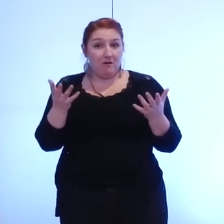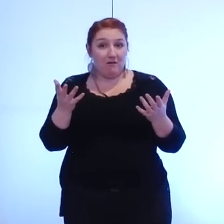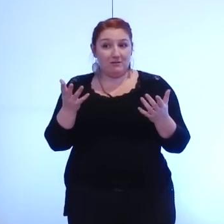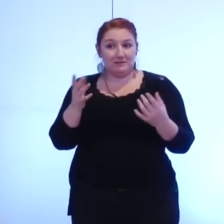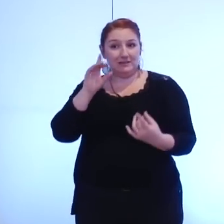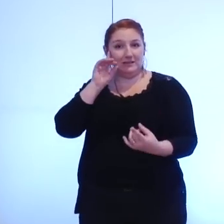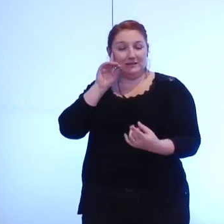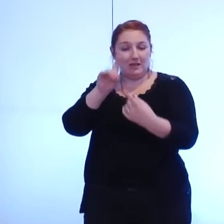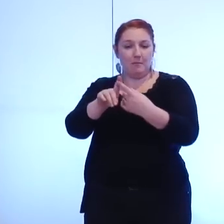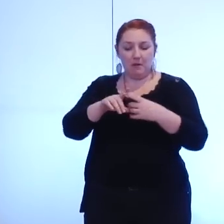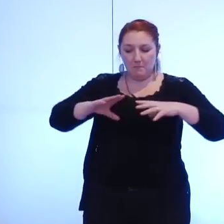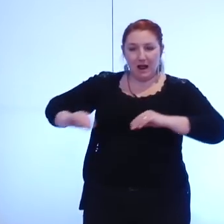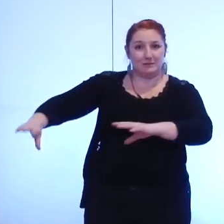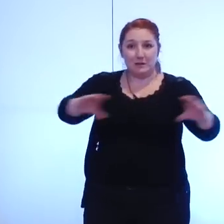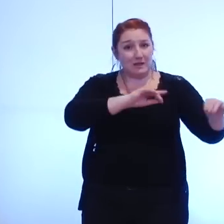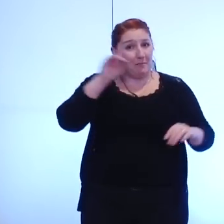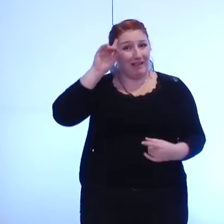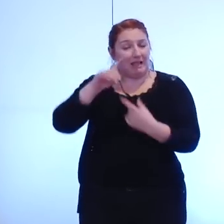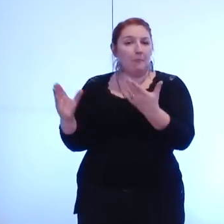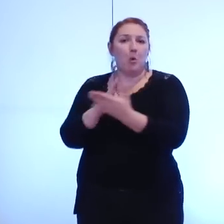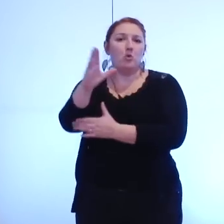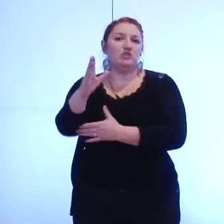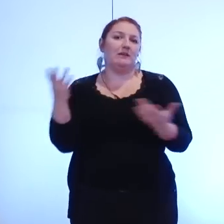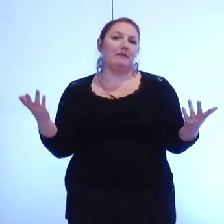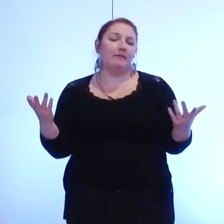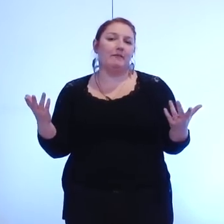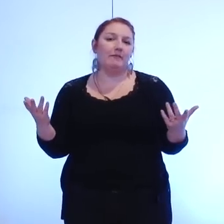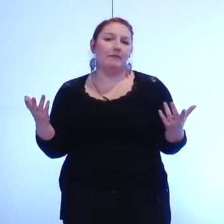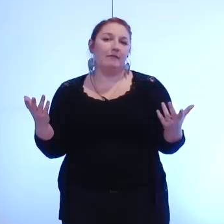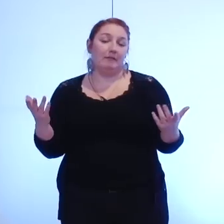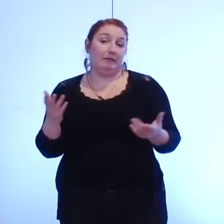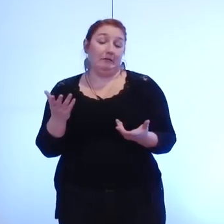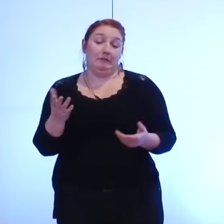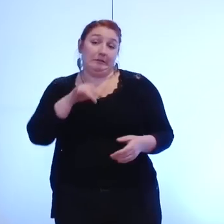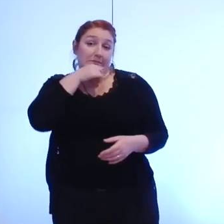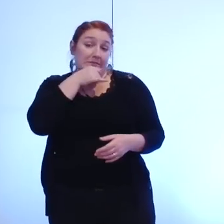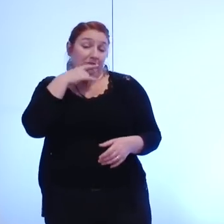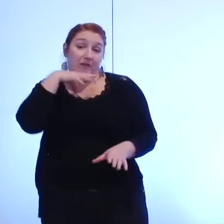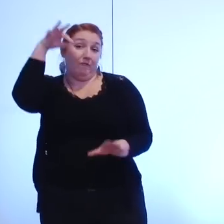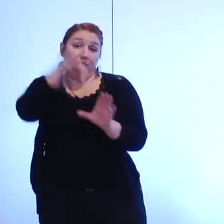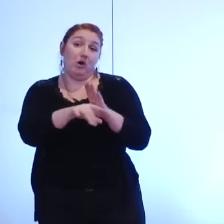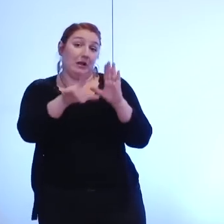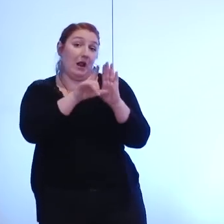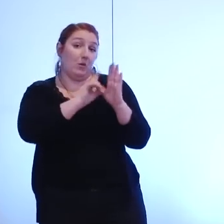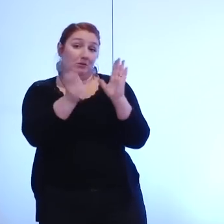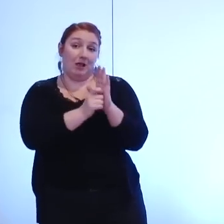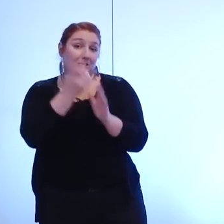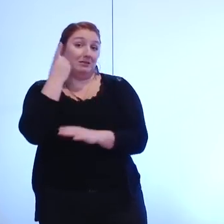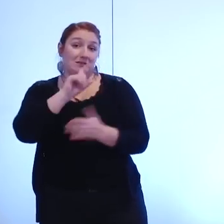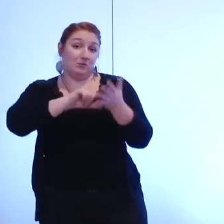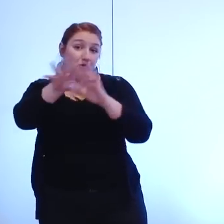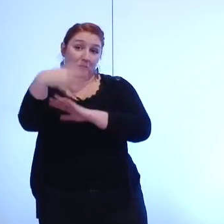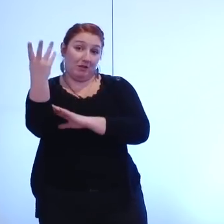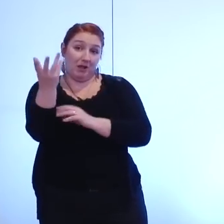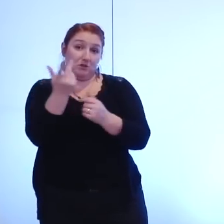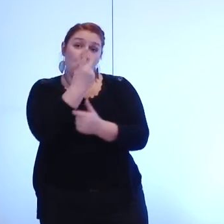d'agglomération il y a là un travers qui a été inhérent lors du vote de la loi en décembre 2013 qui a écarté deux